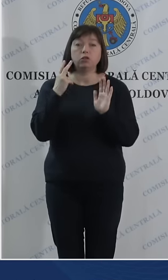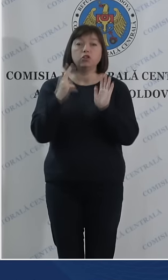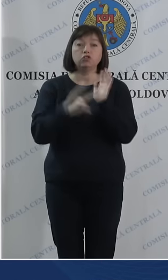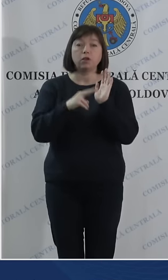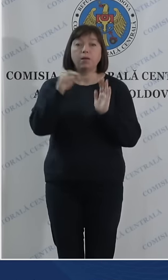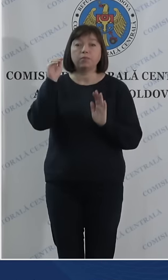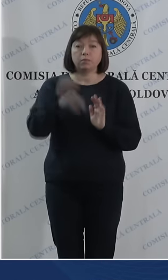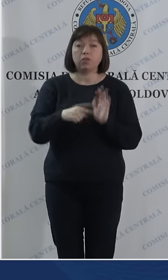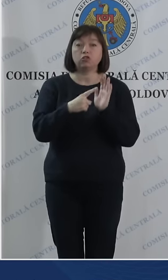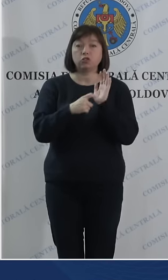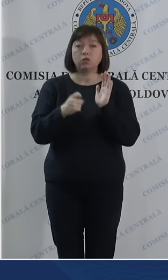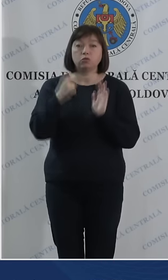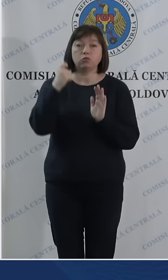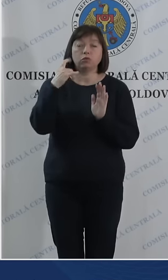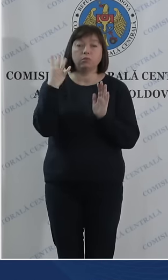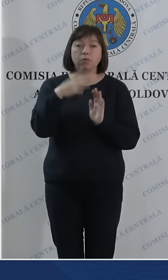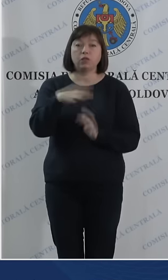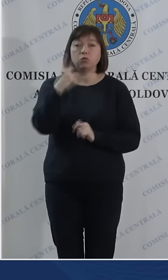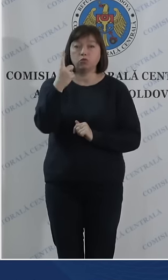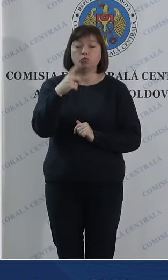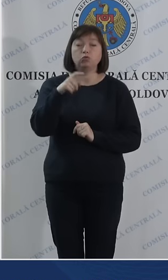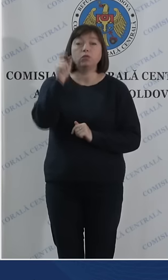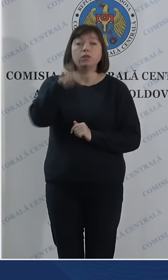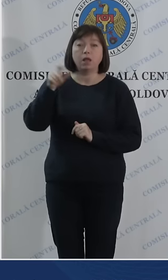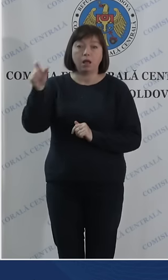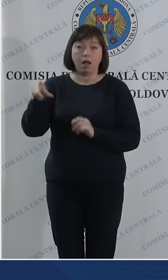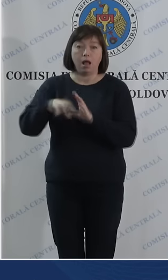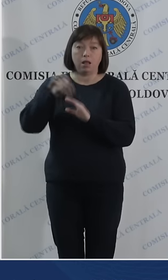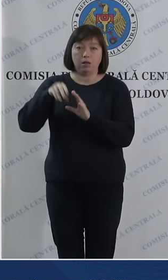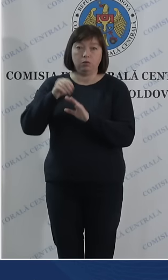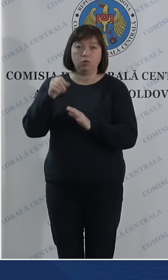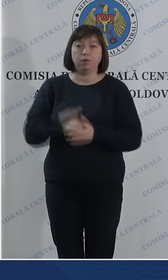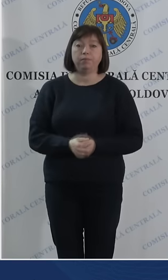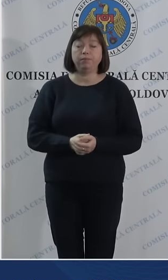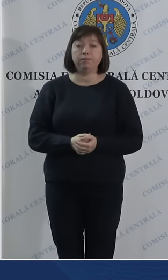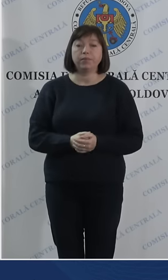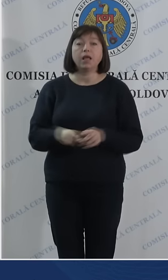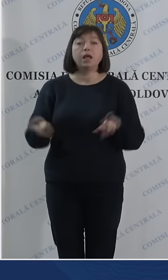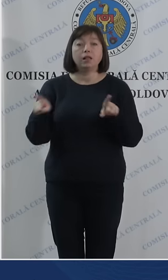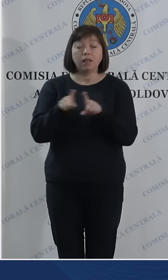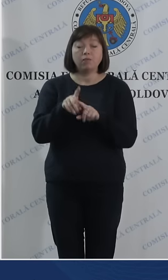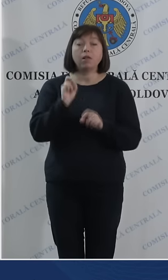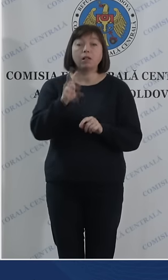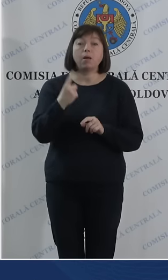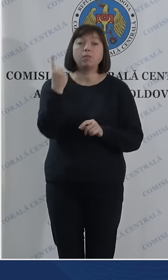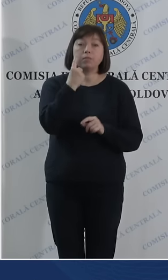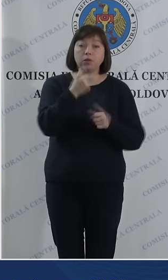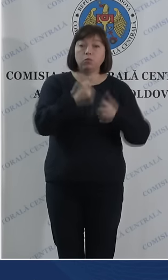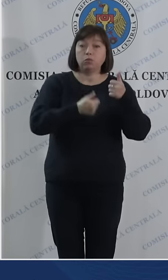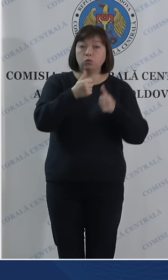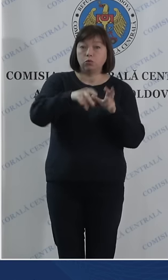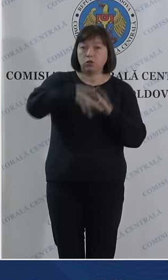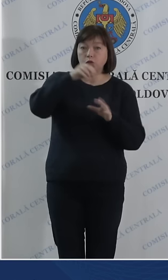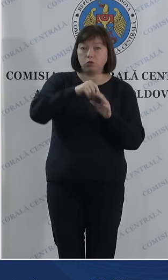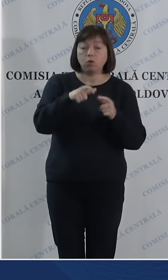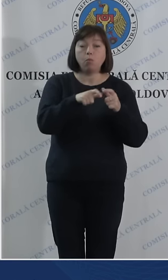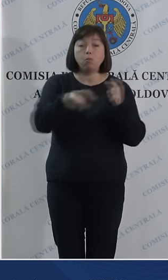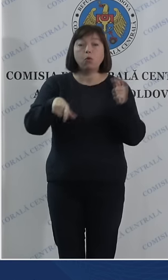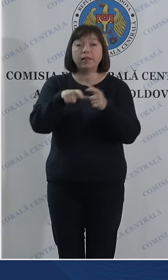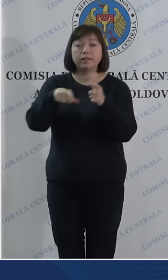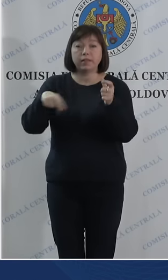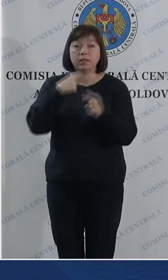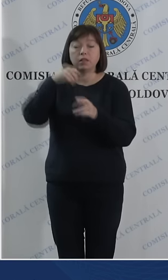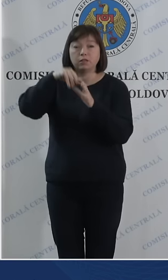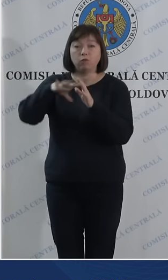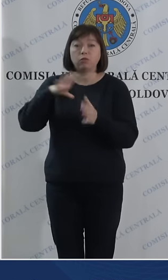.641 de alegători. La fel ca în primul tur de scrutin, buletinele de